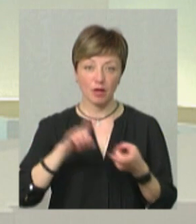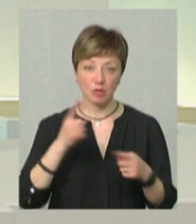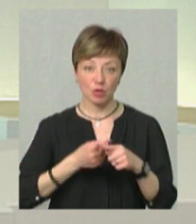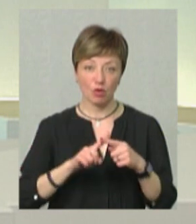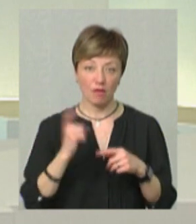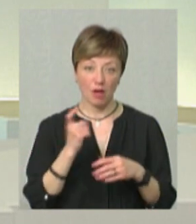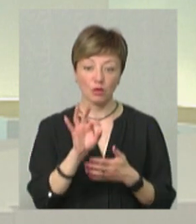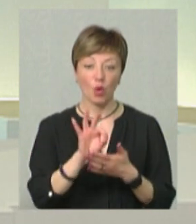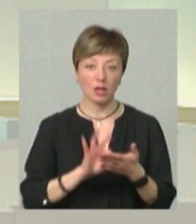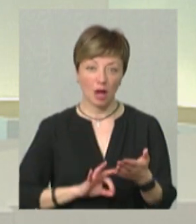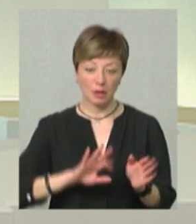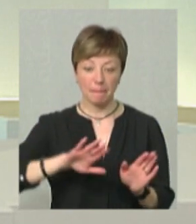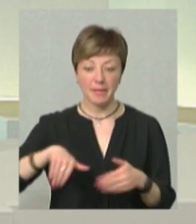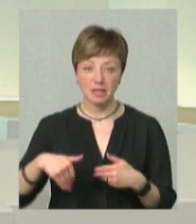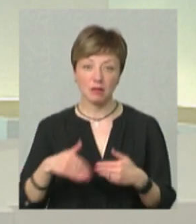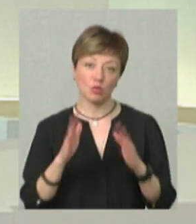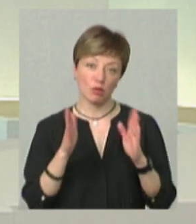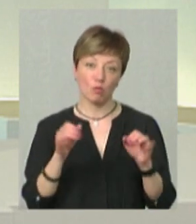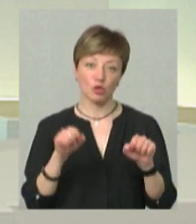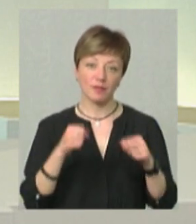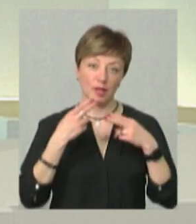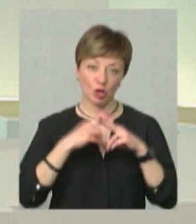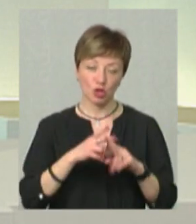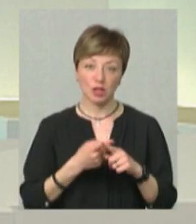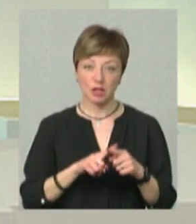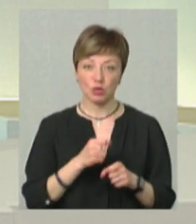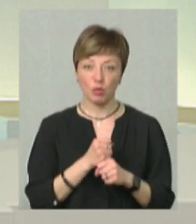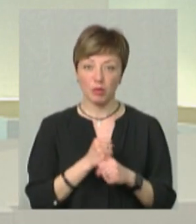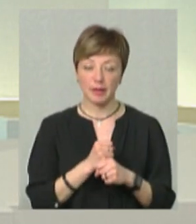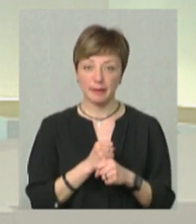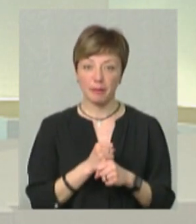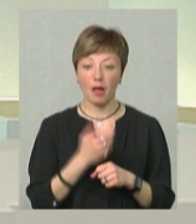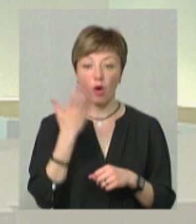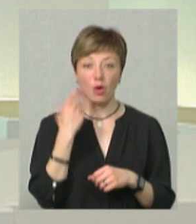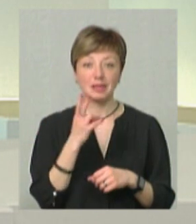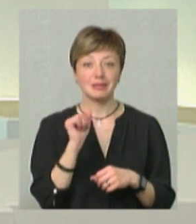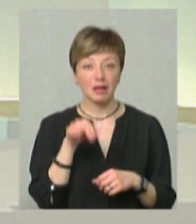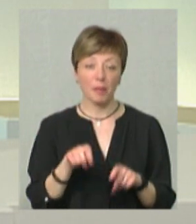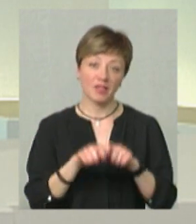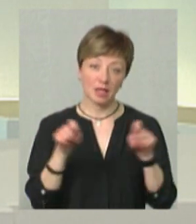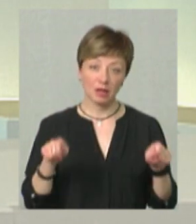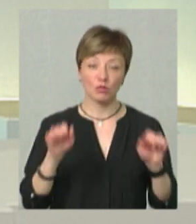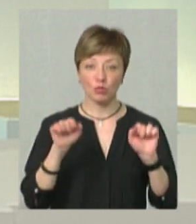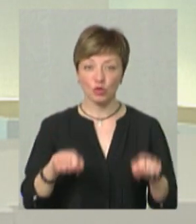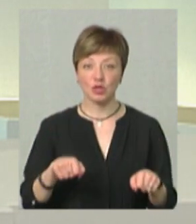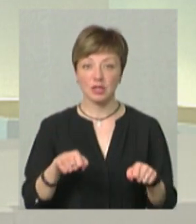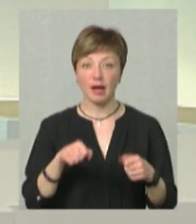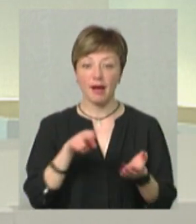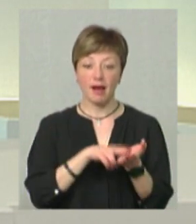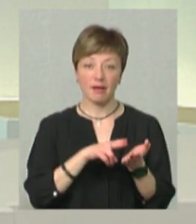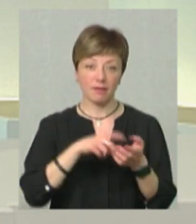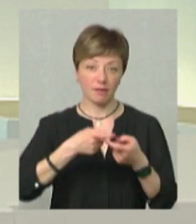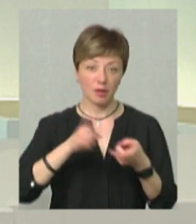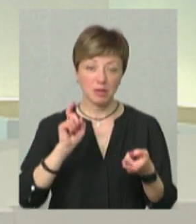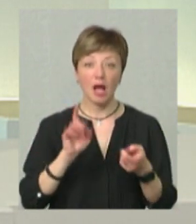власника одразу після того, як буде можливість технічно це зробити. Коли СНП відкриється і можна знімати з реєстрації.